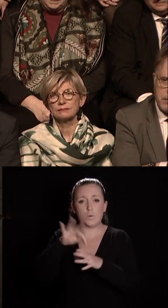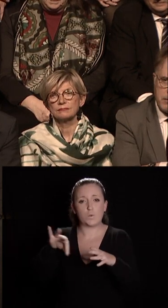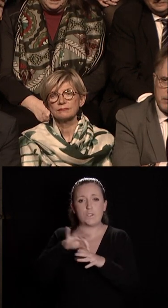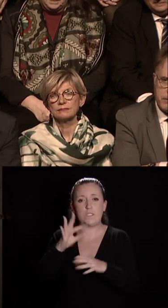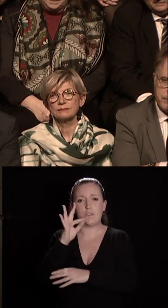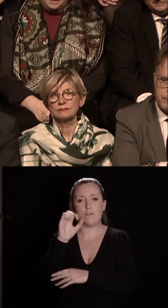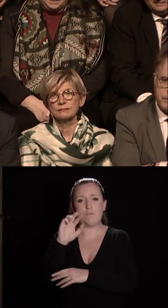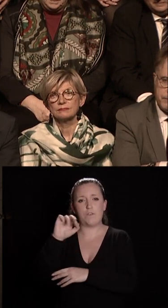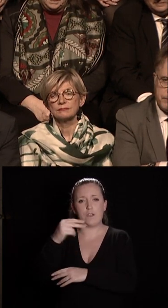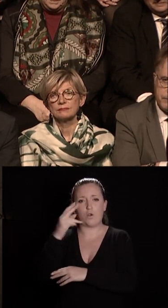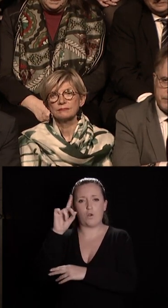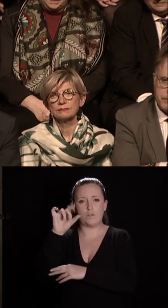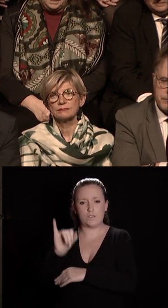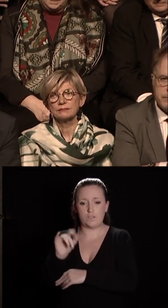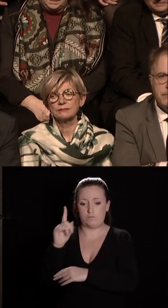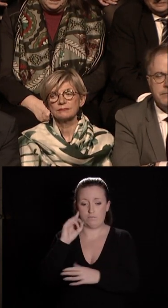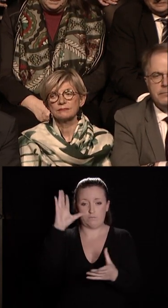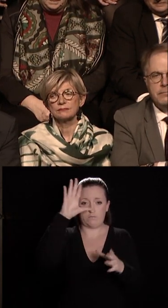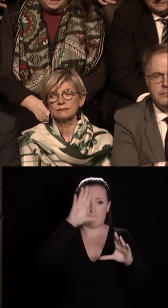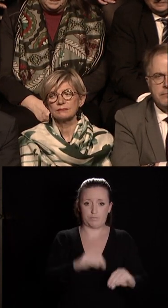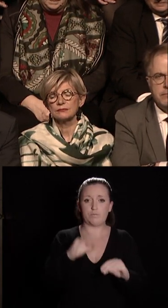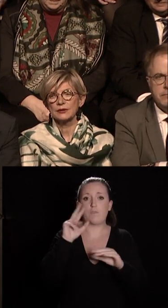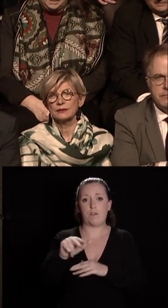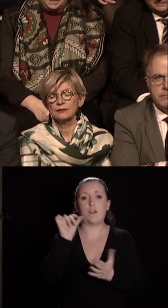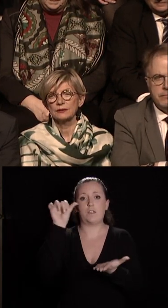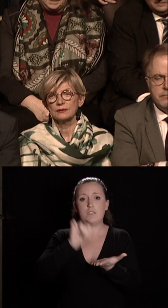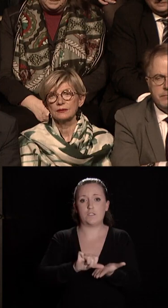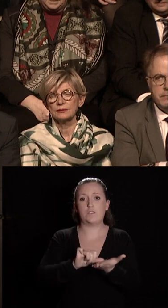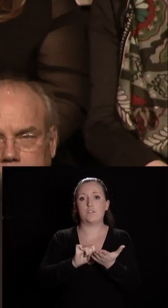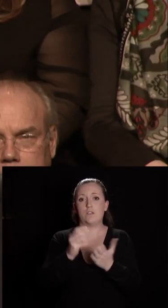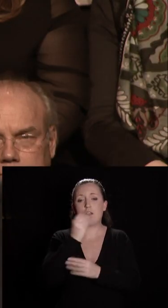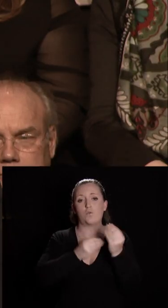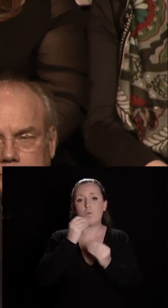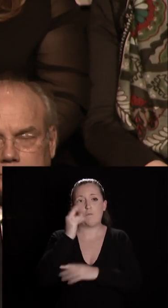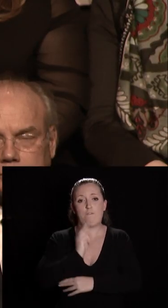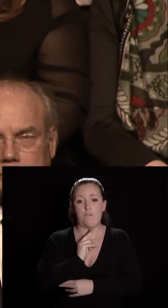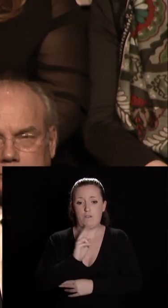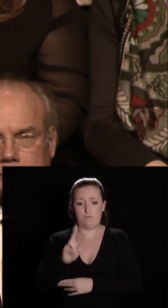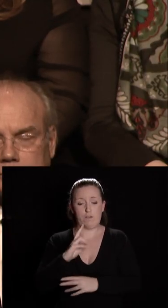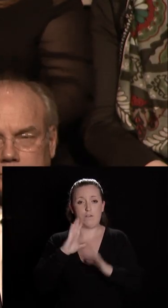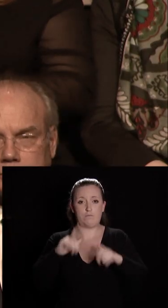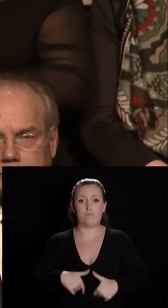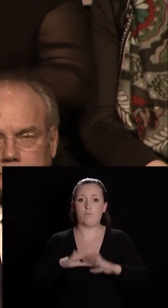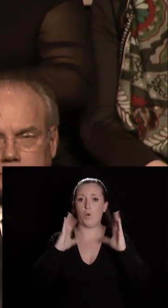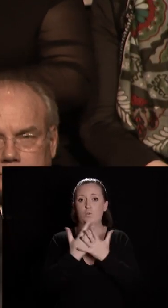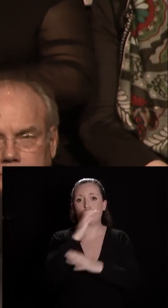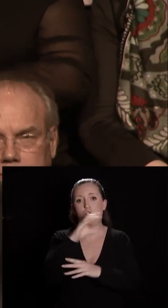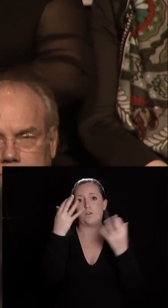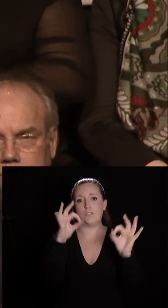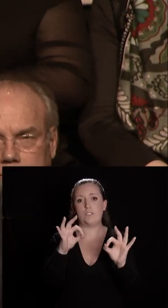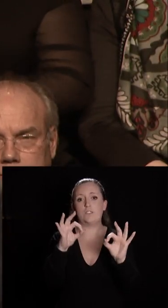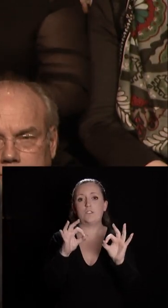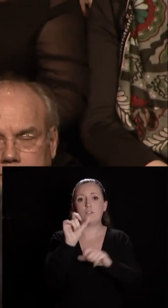ouvrira un centre de formation au sein de la cité internationale de la gastronomie et du vin. Elle accueillera 110 étudiants du monde entier